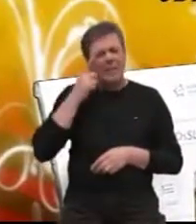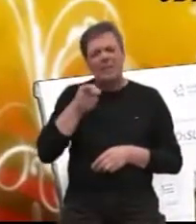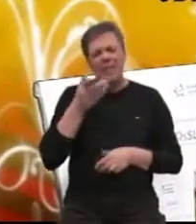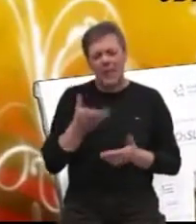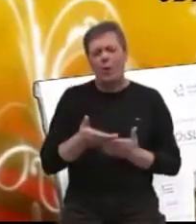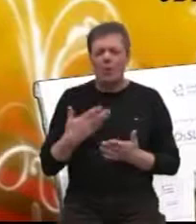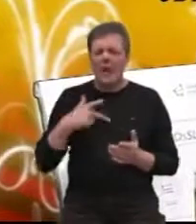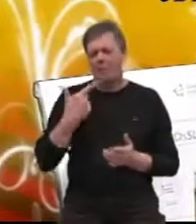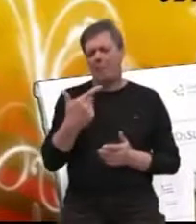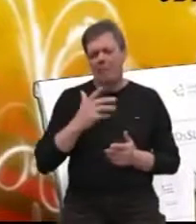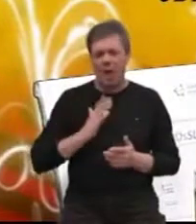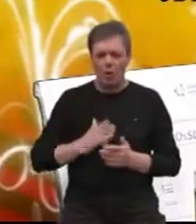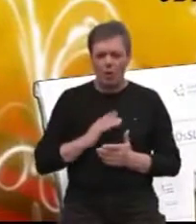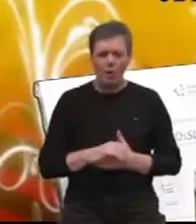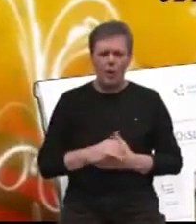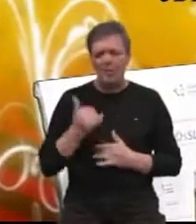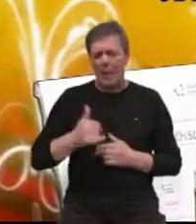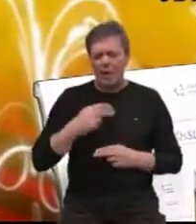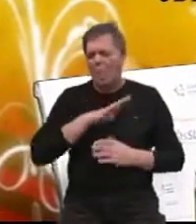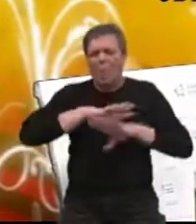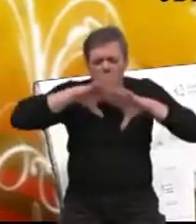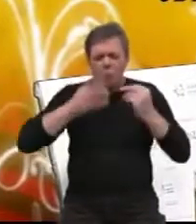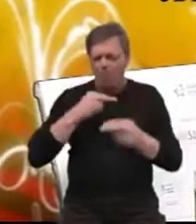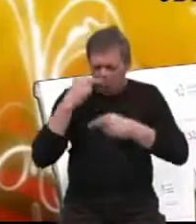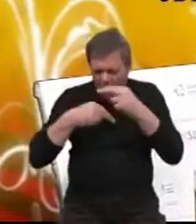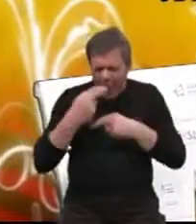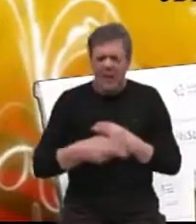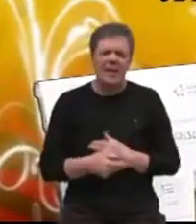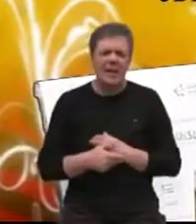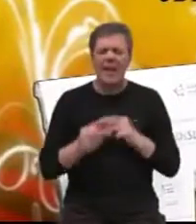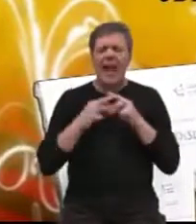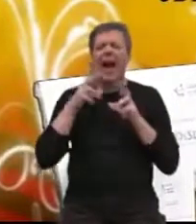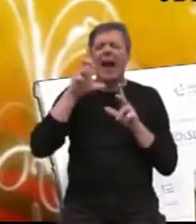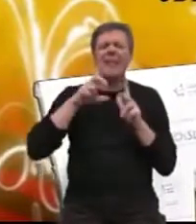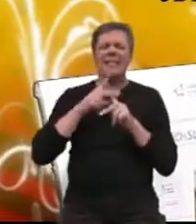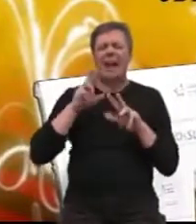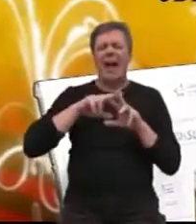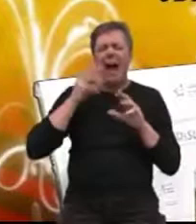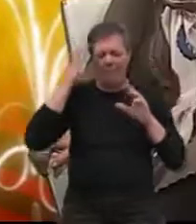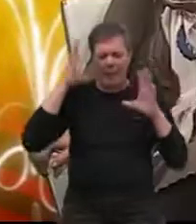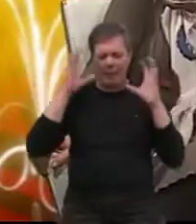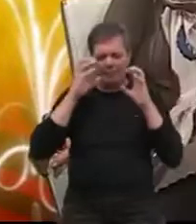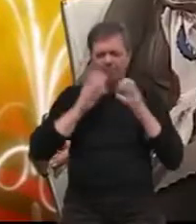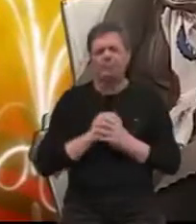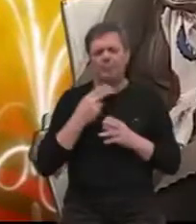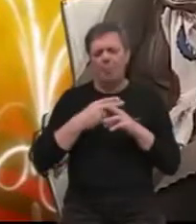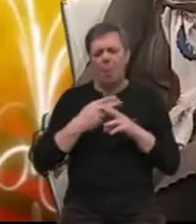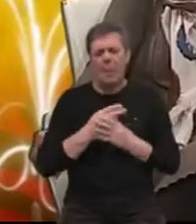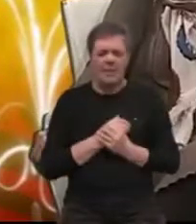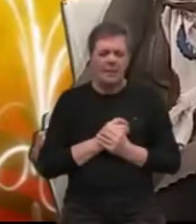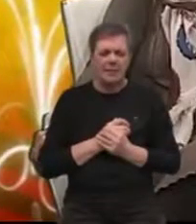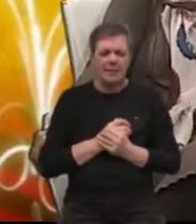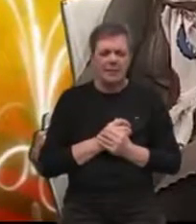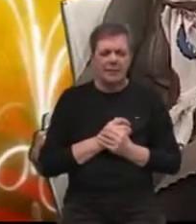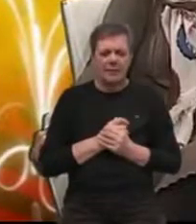gošćama, danas ćemo sve izanalizirati o temi Alzheimer i problem Alzheimerove bolesti. Moja